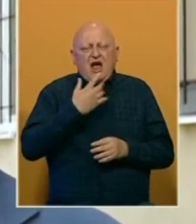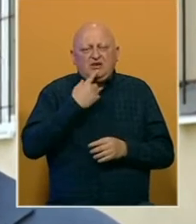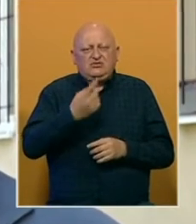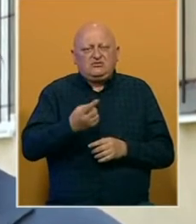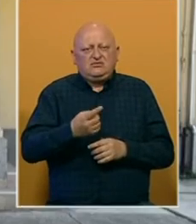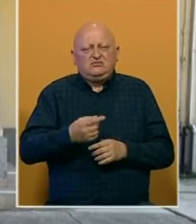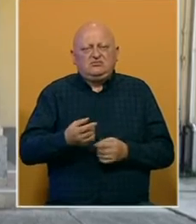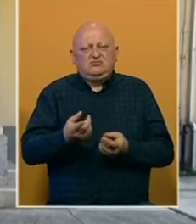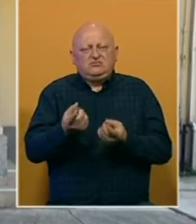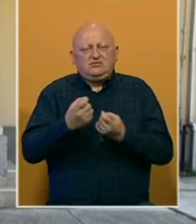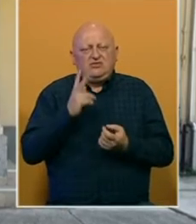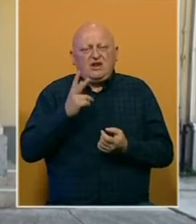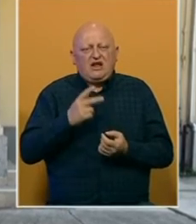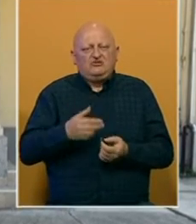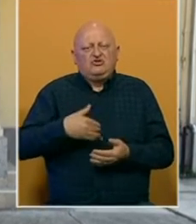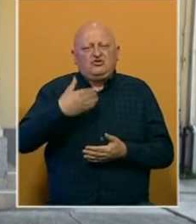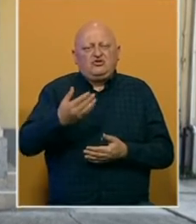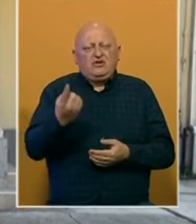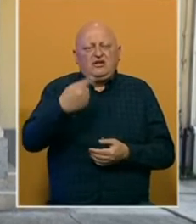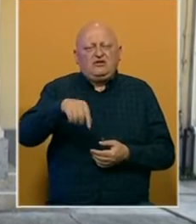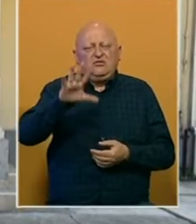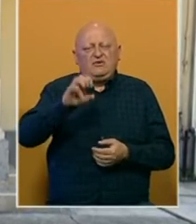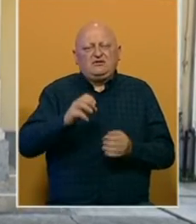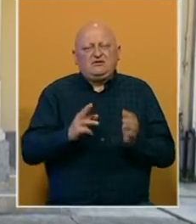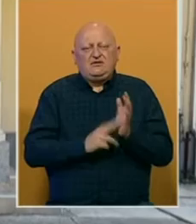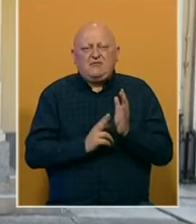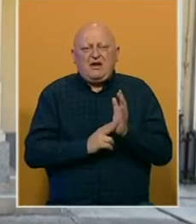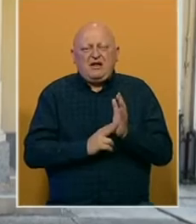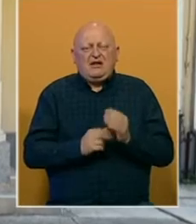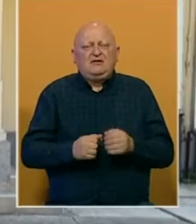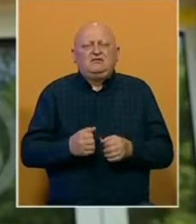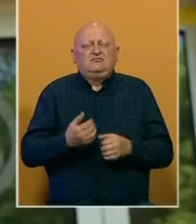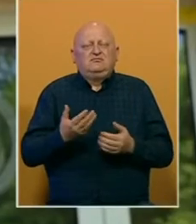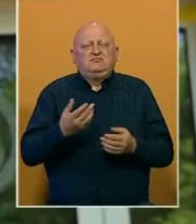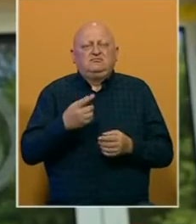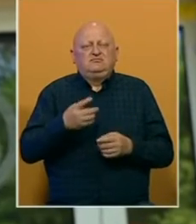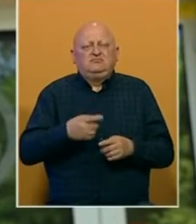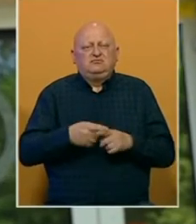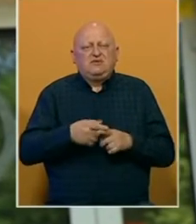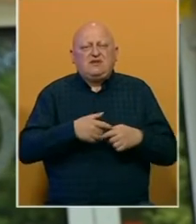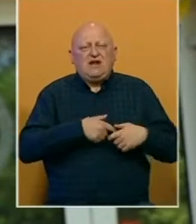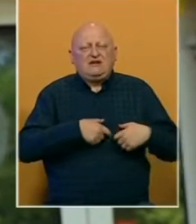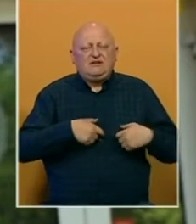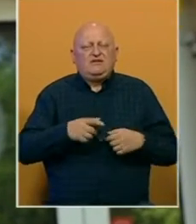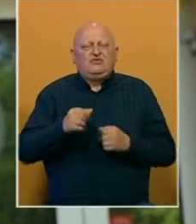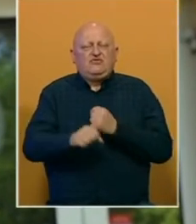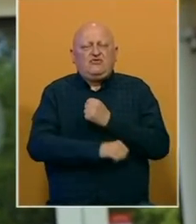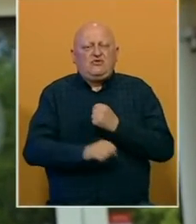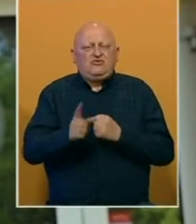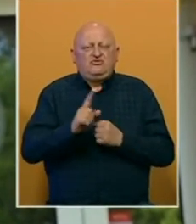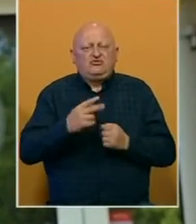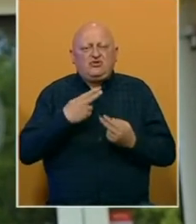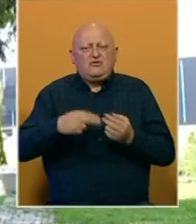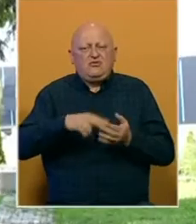naveli iznude, jer im je tražio dodatnih 1500 konvertibilnih maraka za akreditaciju univerziteta, što nije po